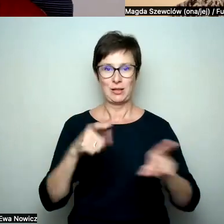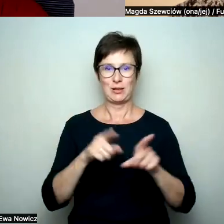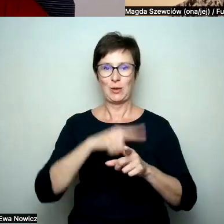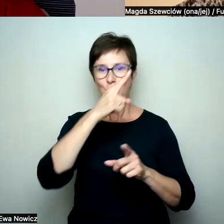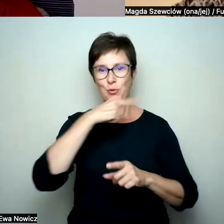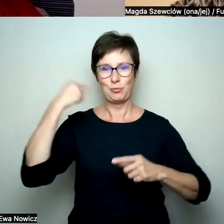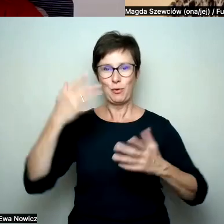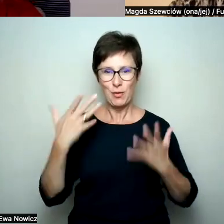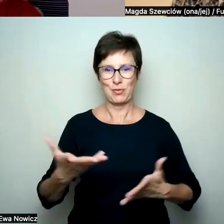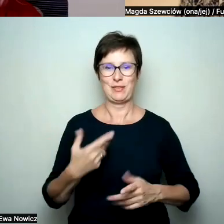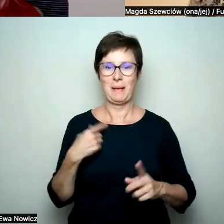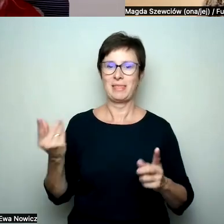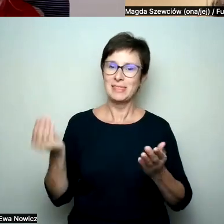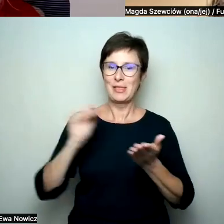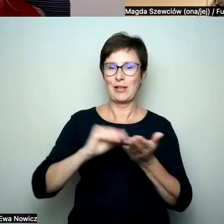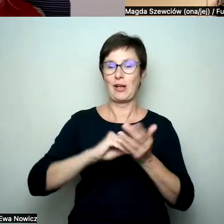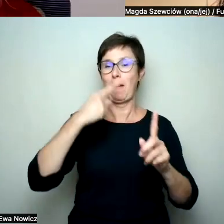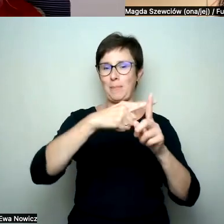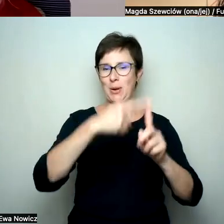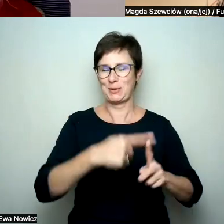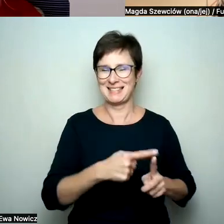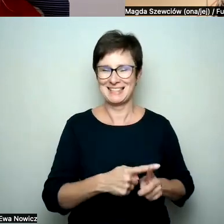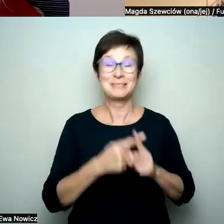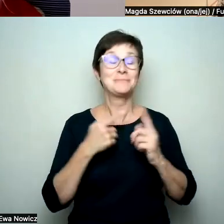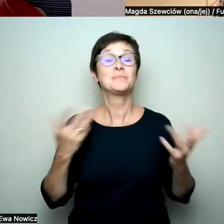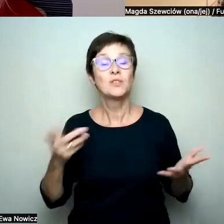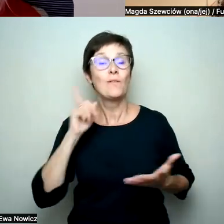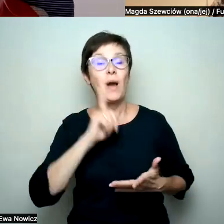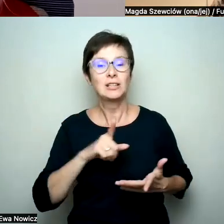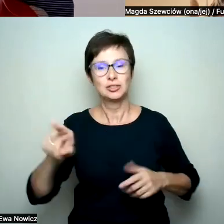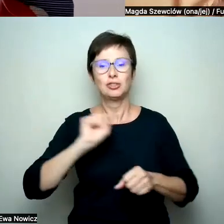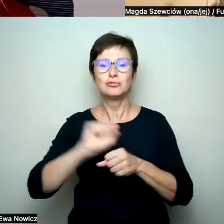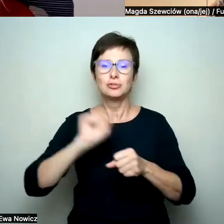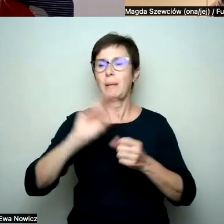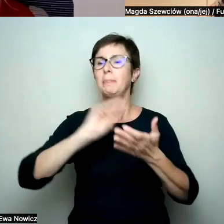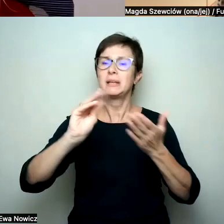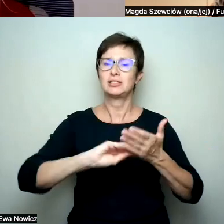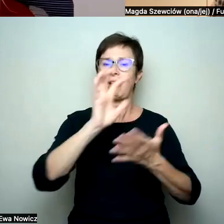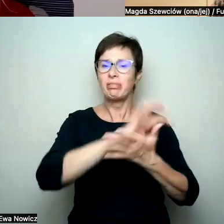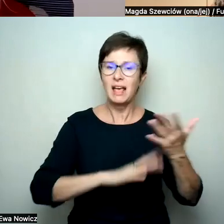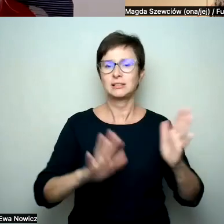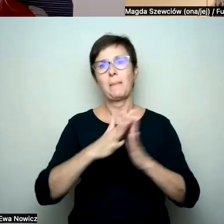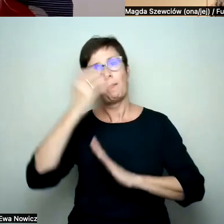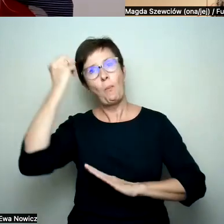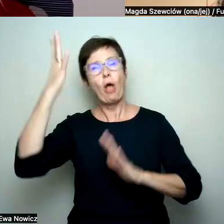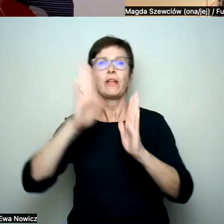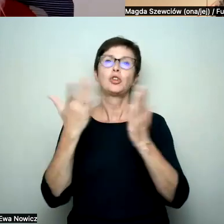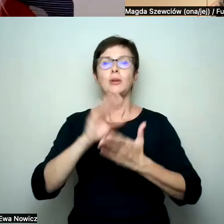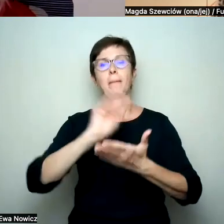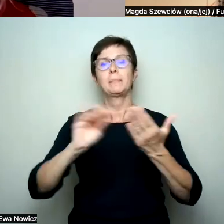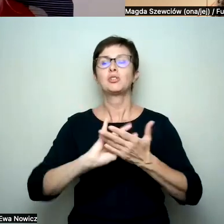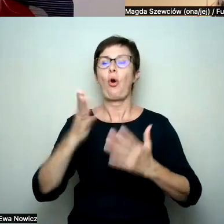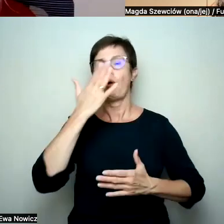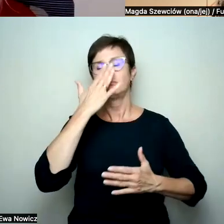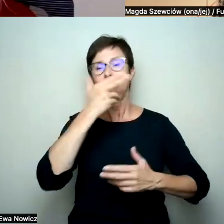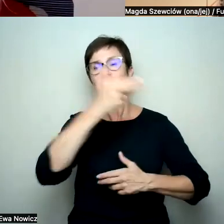pisałek do mojej kolekcji. Więc to jest może też o tym, co często się pisze w różnych tekstach czy książkach mądrych na temat sojusznictwa, nie tylko